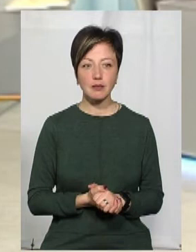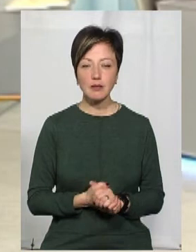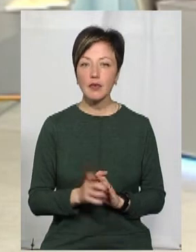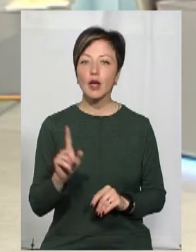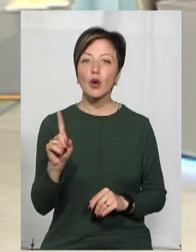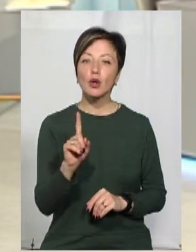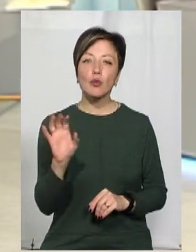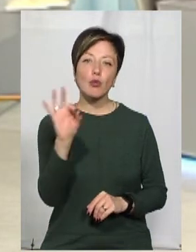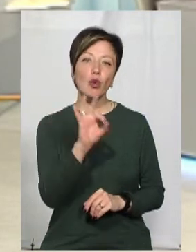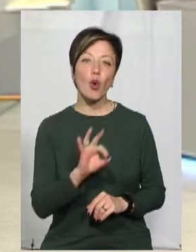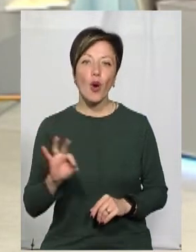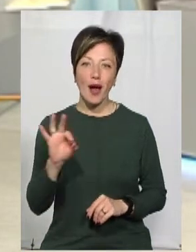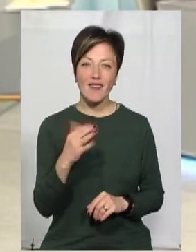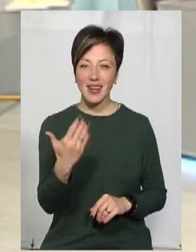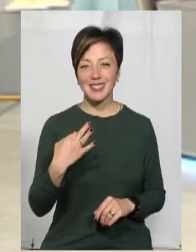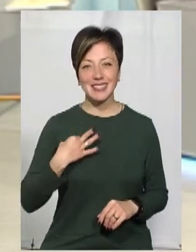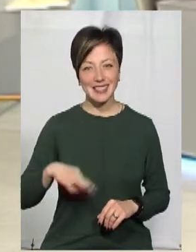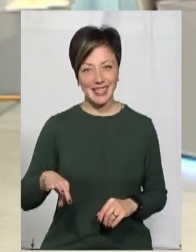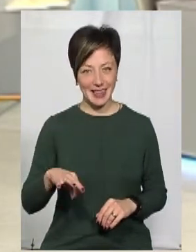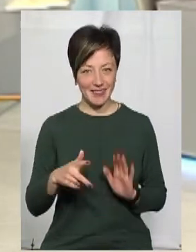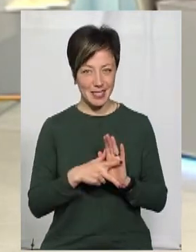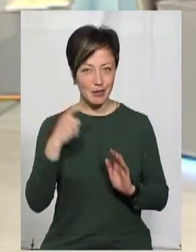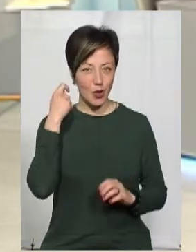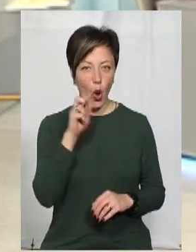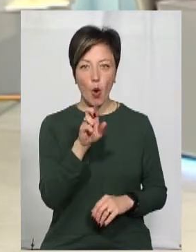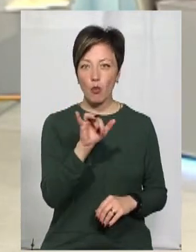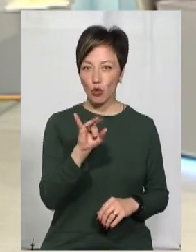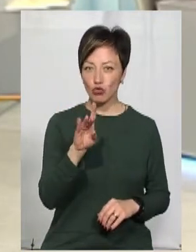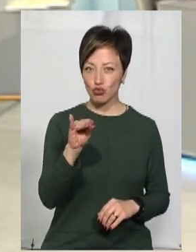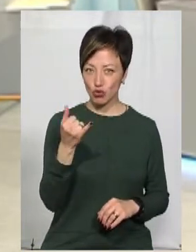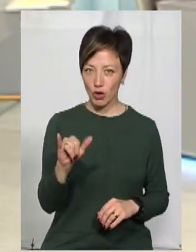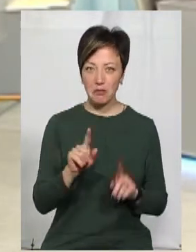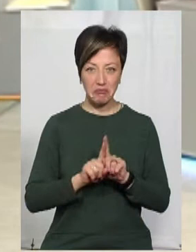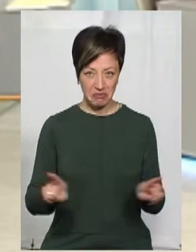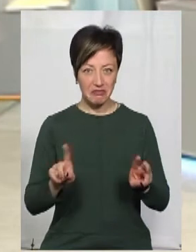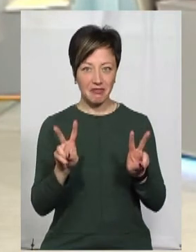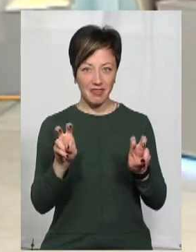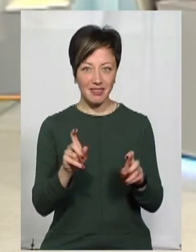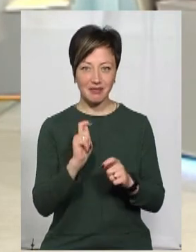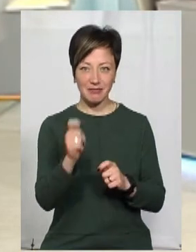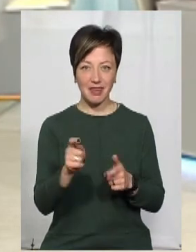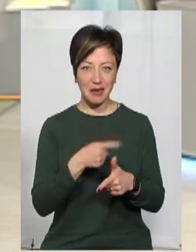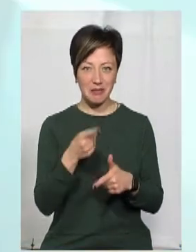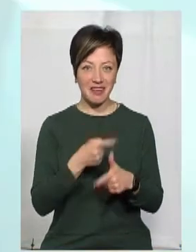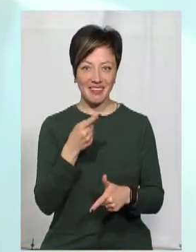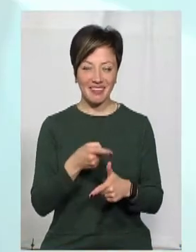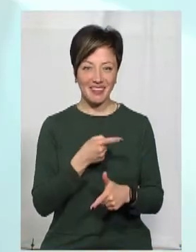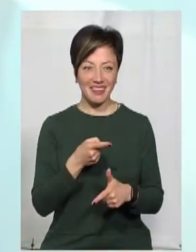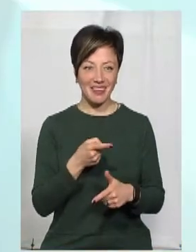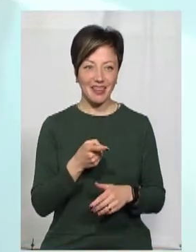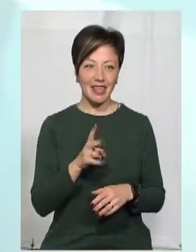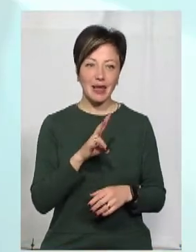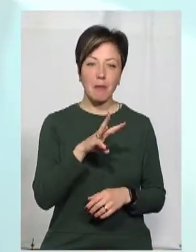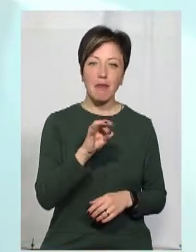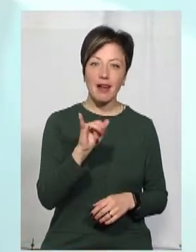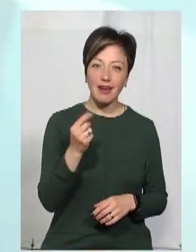те, що стосується, от, буржуй, таке цікаве ім'я, інших теж так оригінально назвали дітей? Ні, ну, в мене